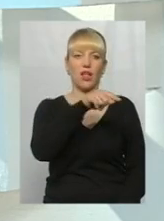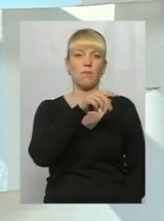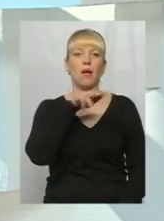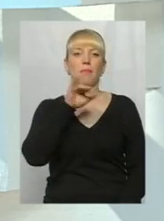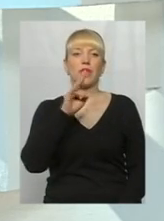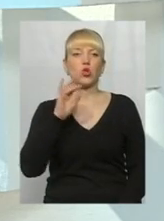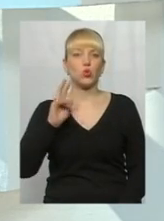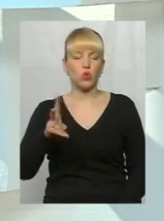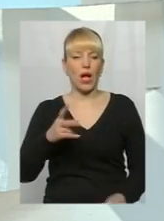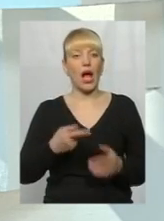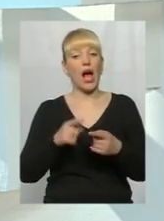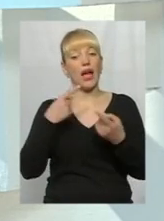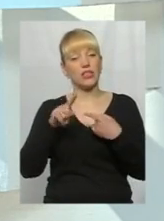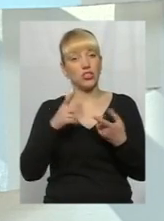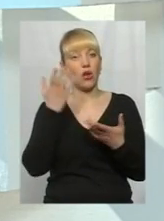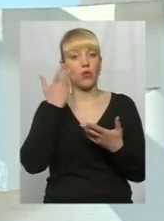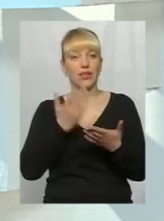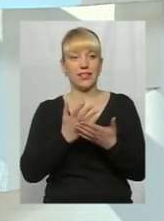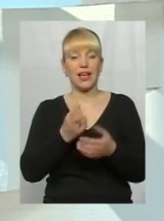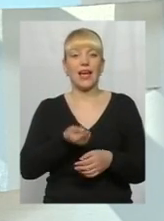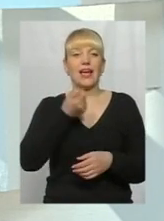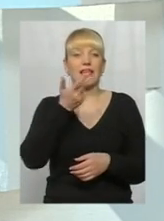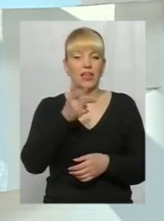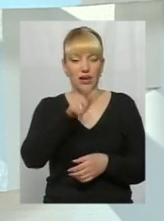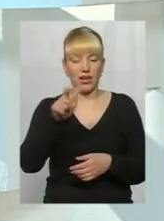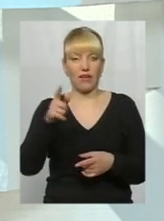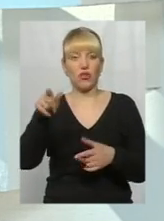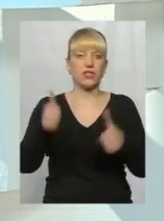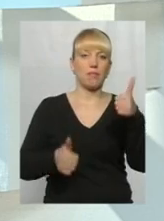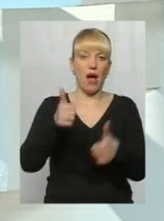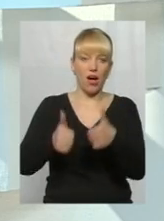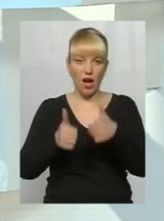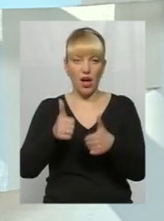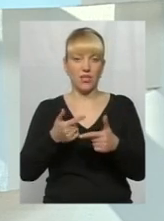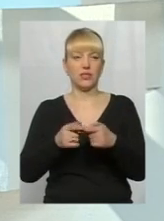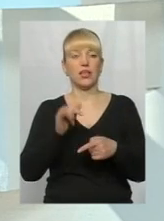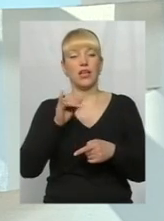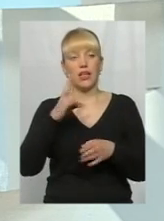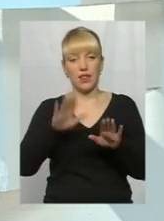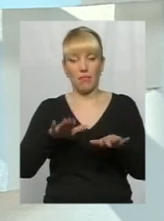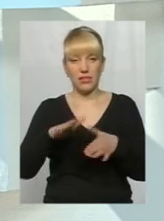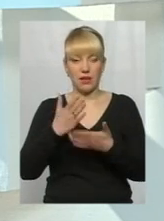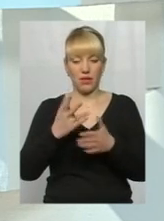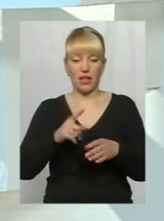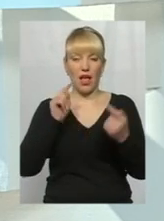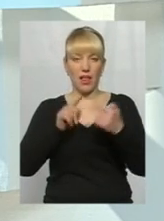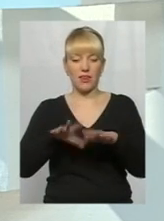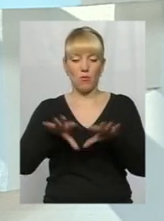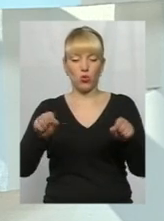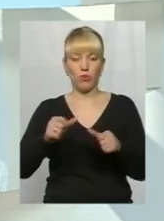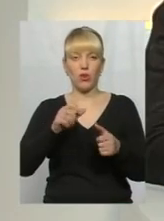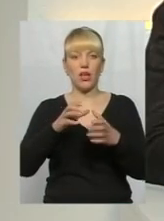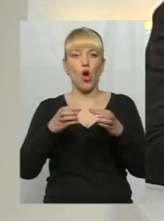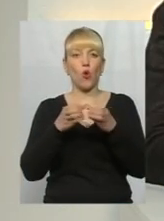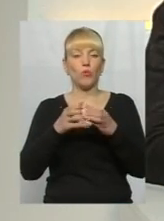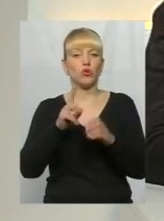інша справа, коли ми маємо кількох, і вони між собою змагаються, вони між собою конкурують, особливо коли на місці, скажімо, антимонопольний комітет, який стежить, щоб